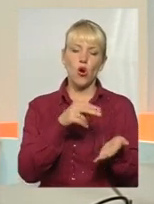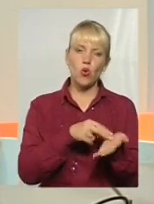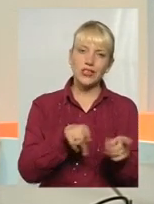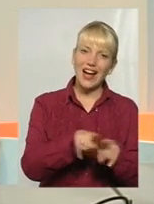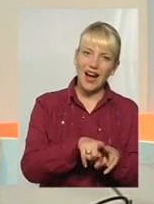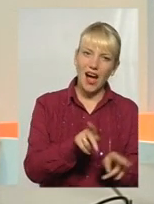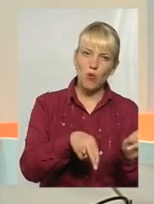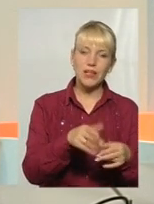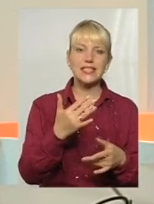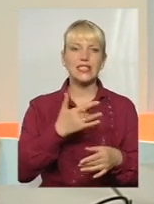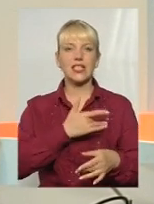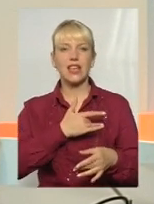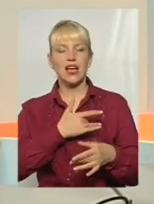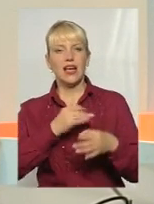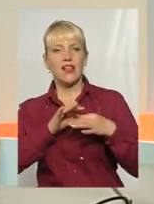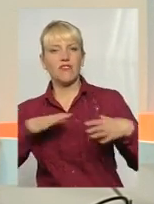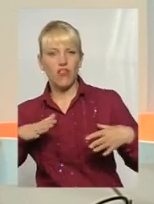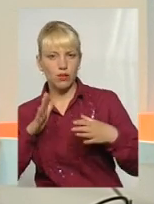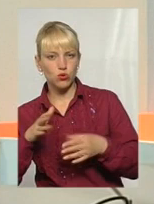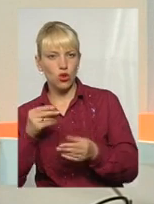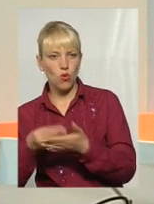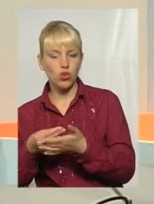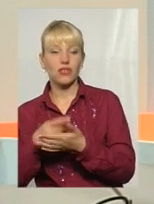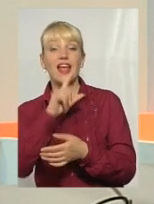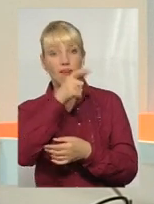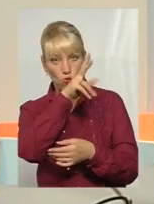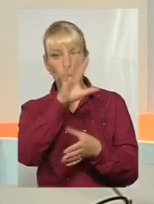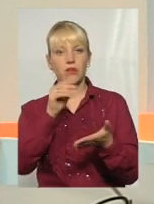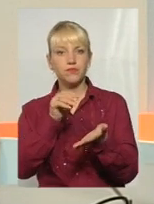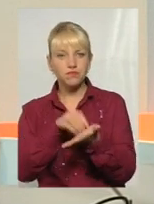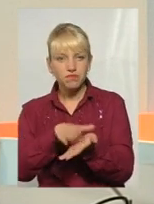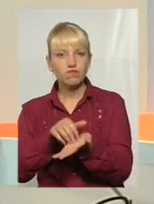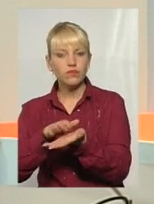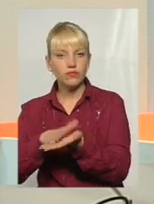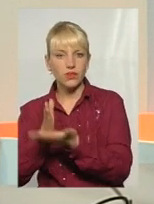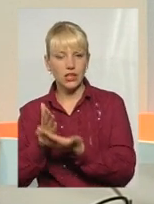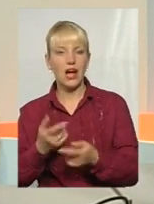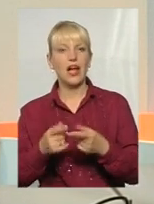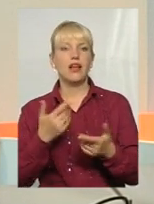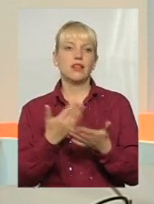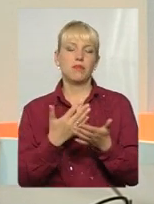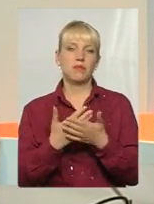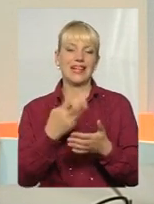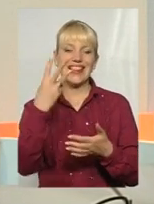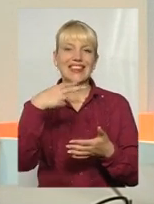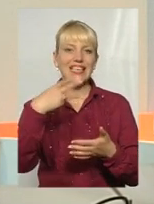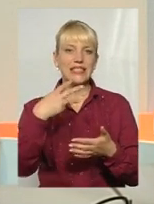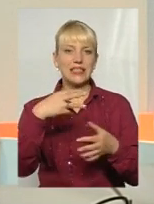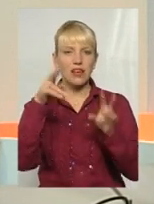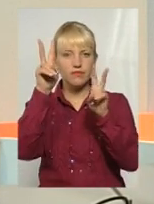інфаркт міокарда коштує. Ну, в Європі це розроблено. Клініко-спорідні групи, приблизно 30 номінувань, вони